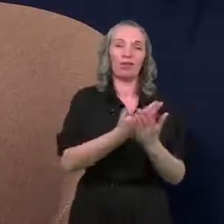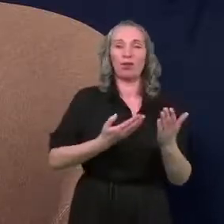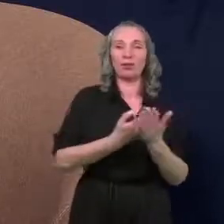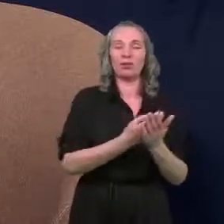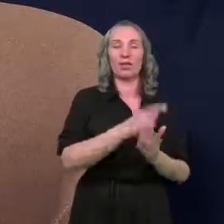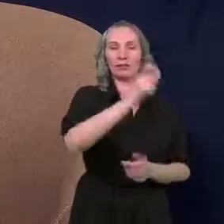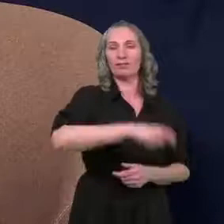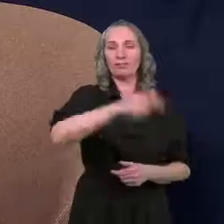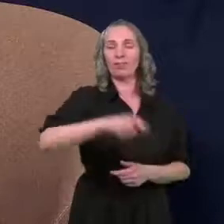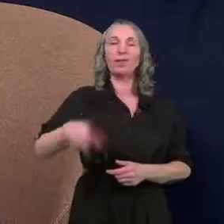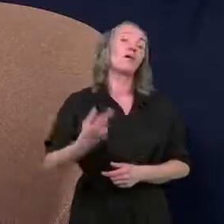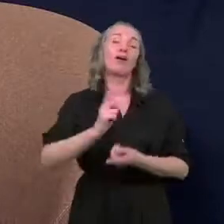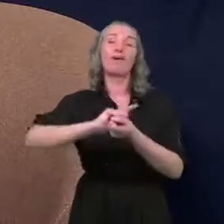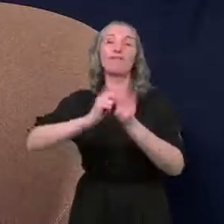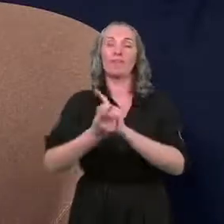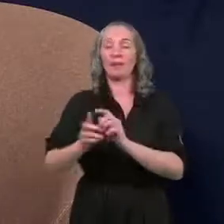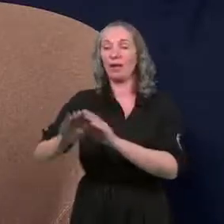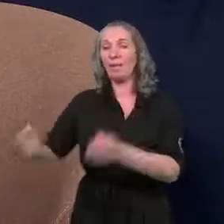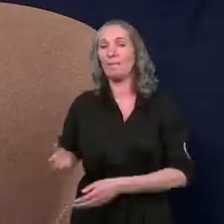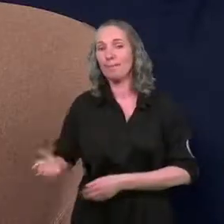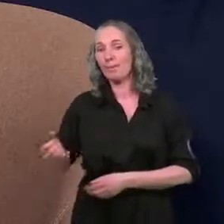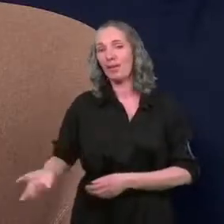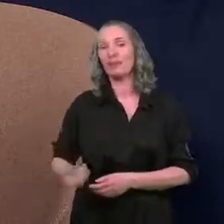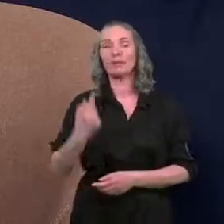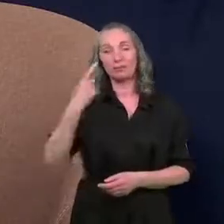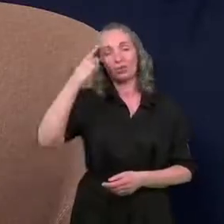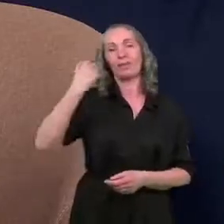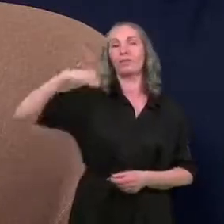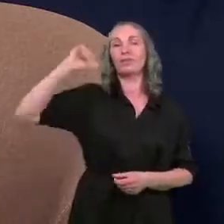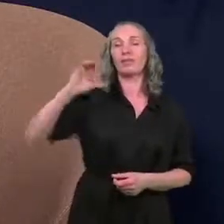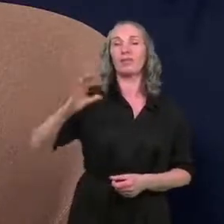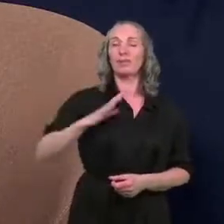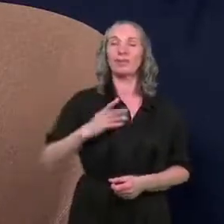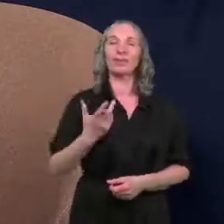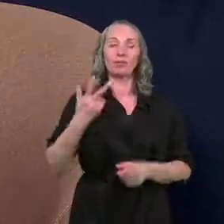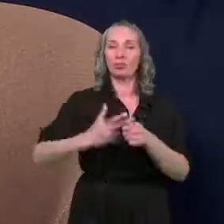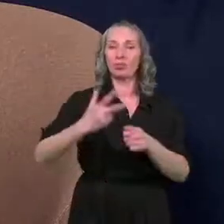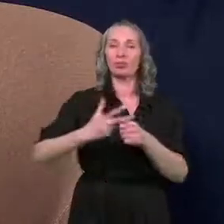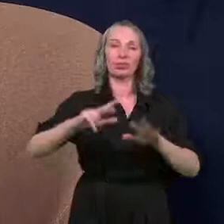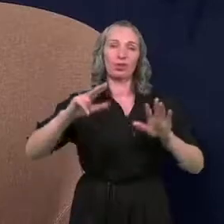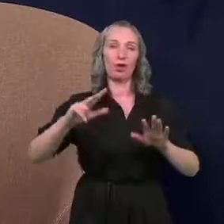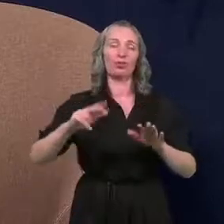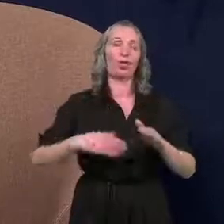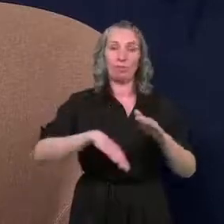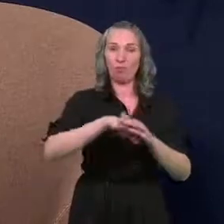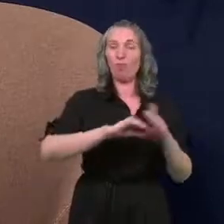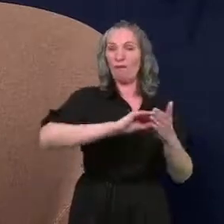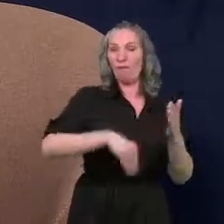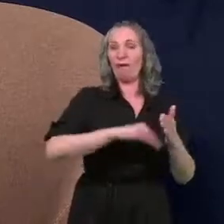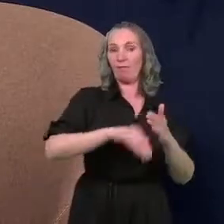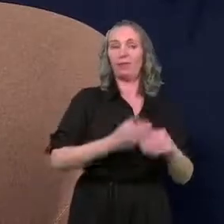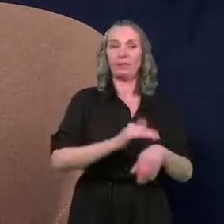indywidualnych o wymianę pieca. Przypomnę, że w ubiegłym roku było tylko 38 umów podpisanych.